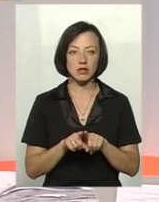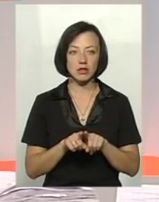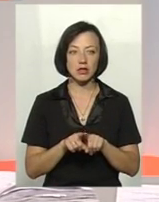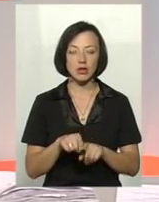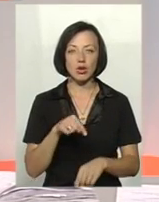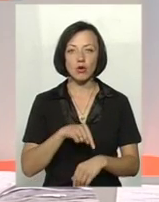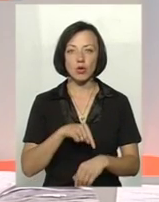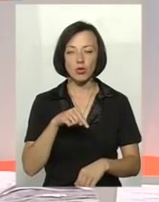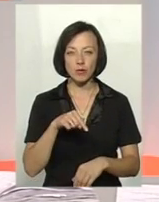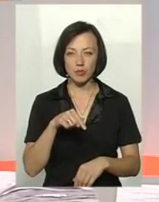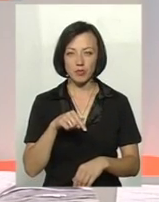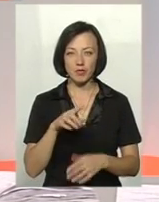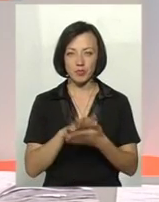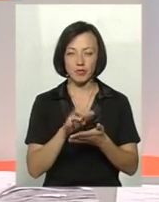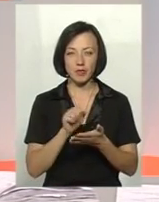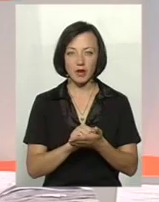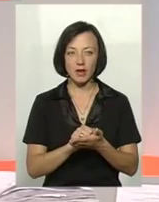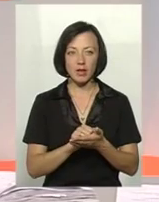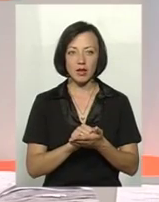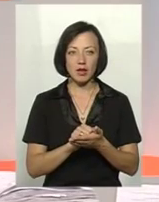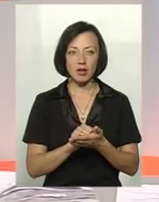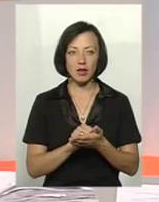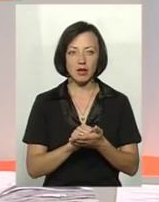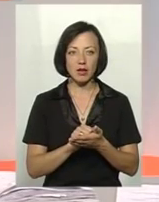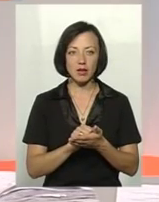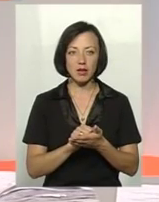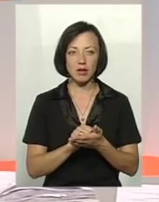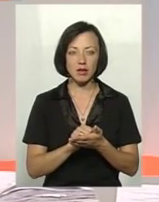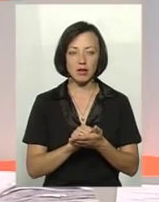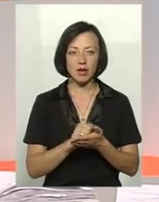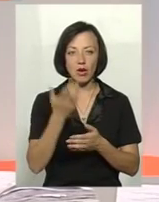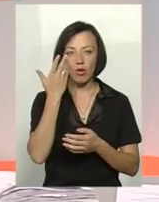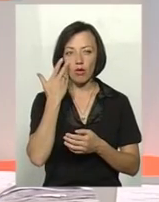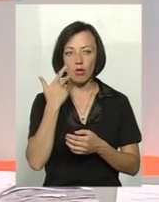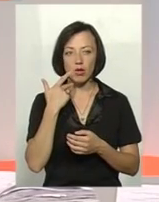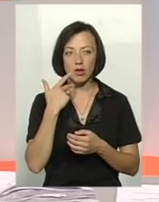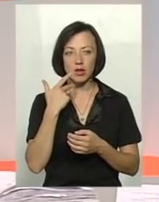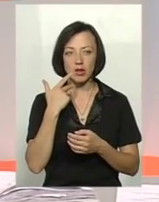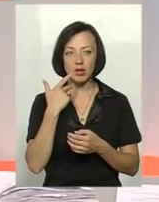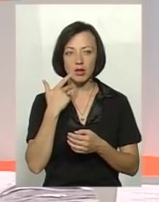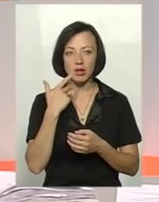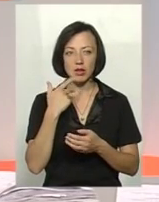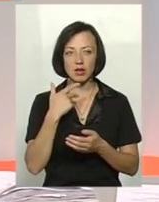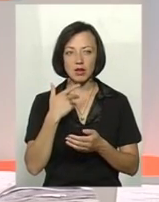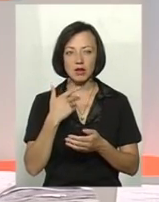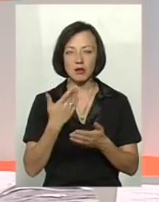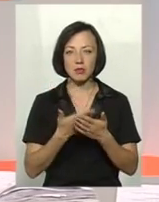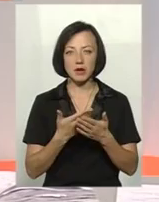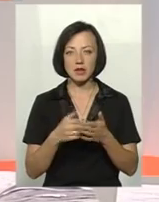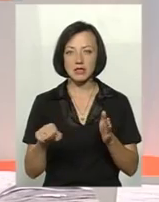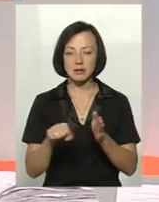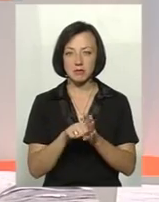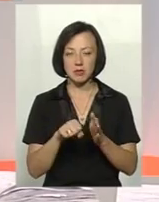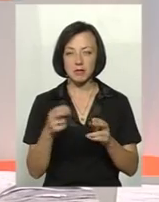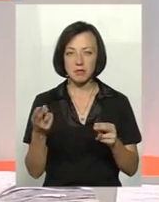ураження йдуть перфтосних органів. Коли, значить, якщо, допустимо, це буде забій, який не